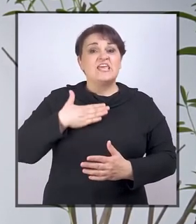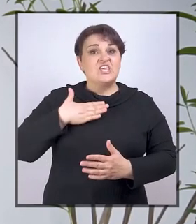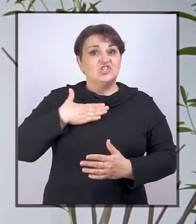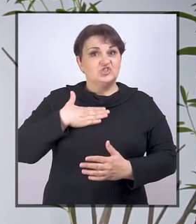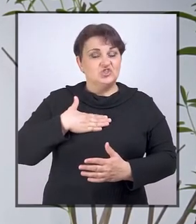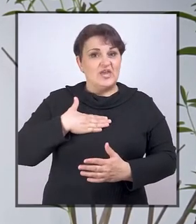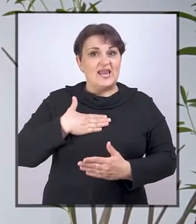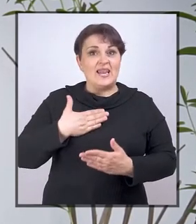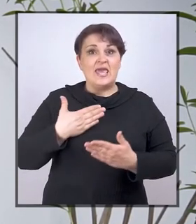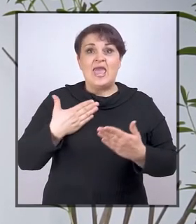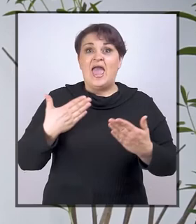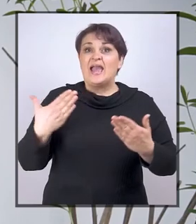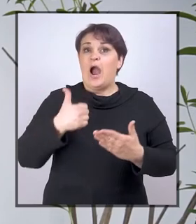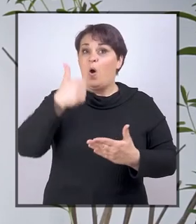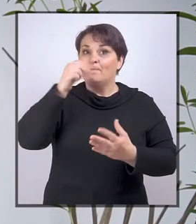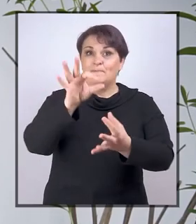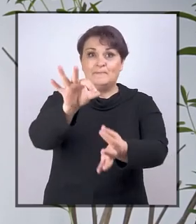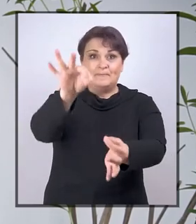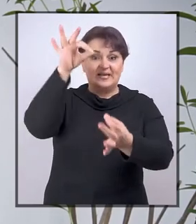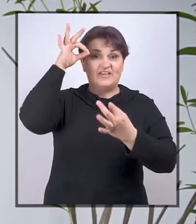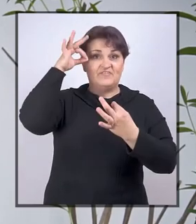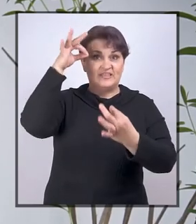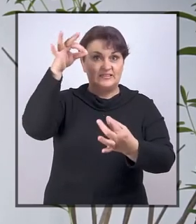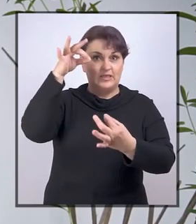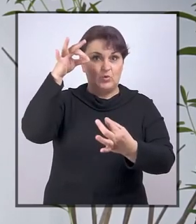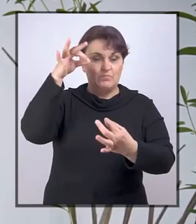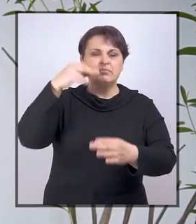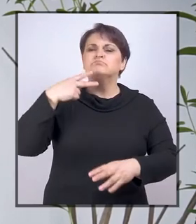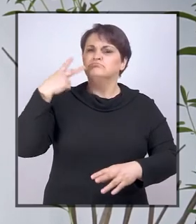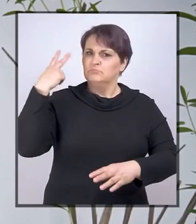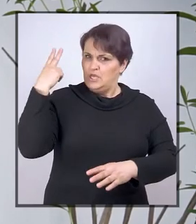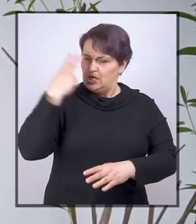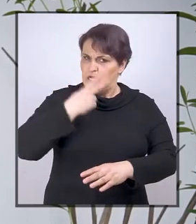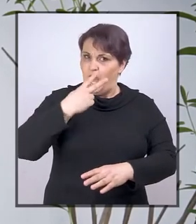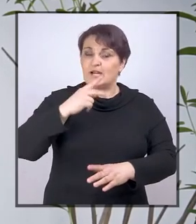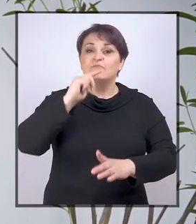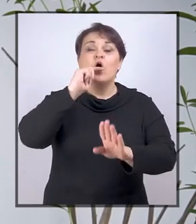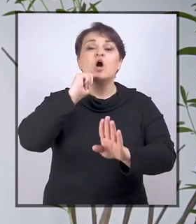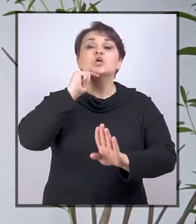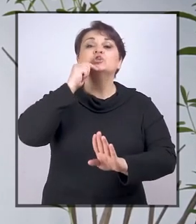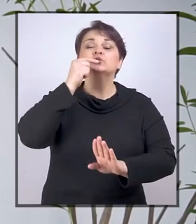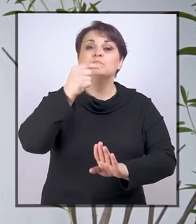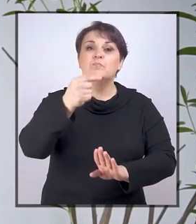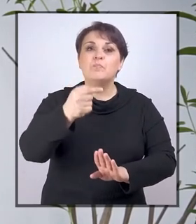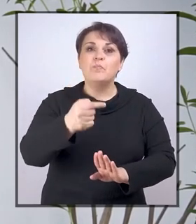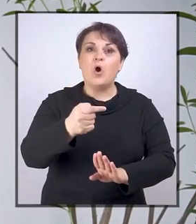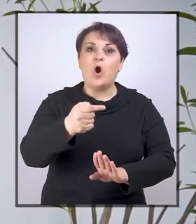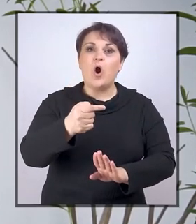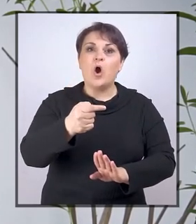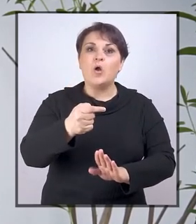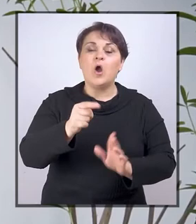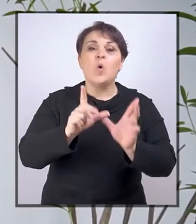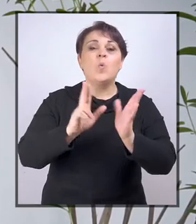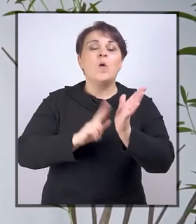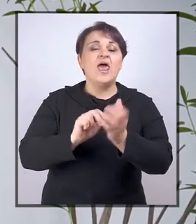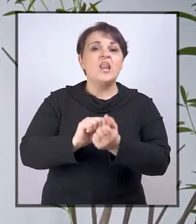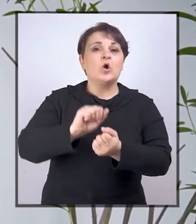Želim kao prvi dokument, naravno, spomenuti